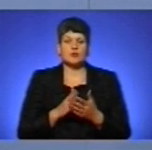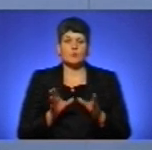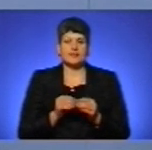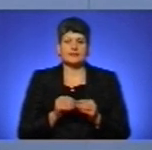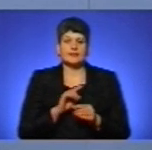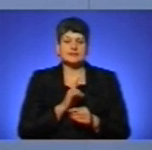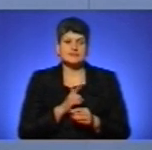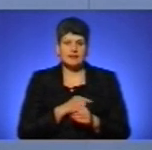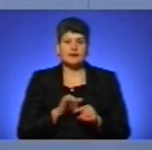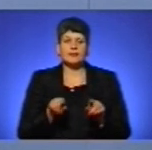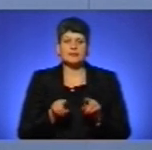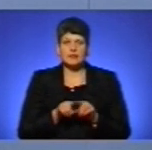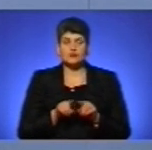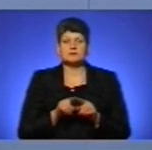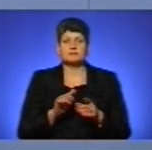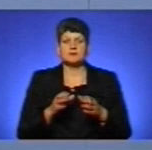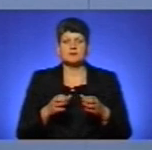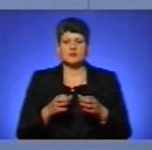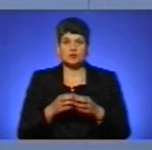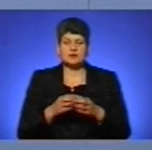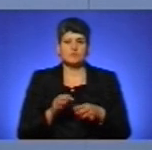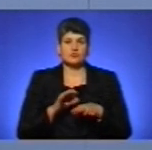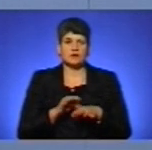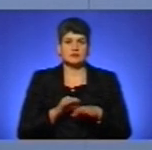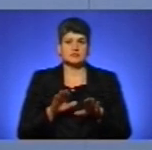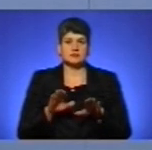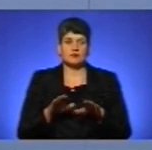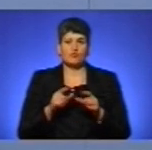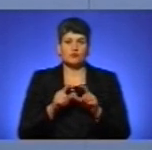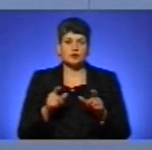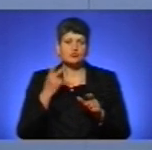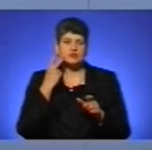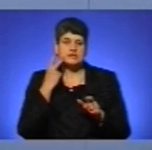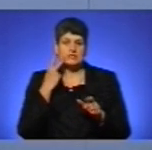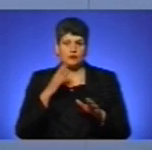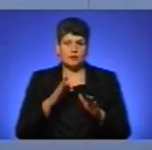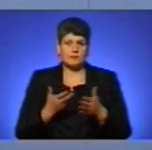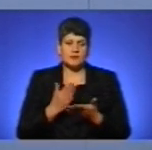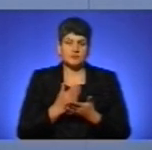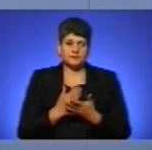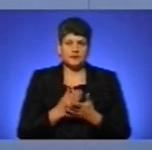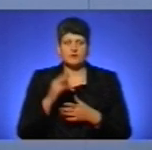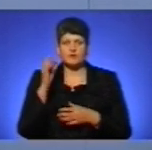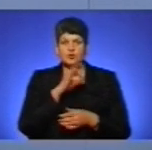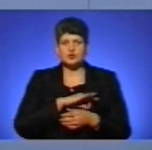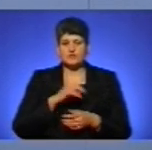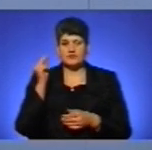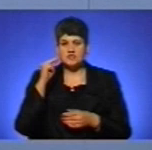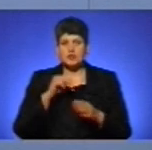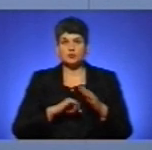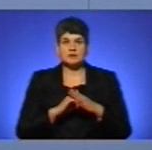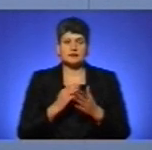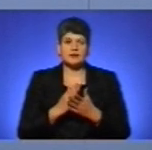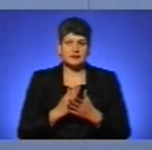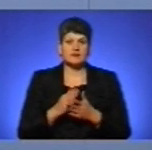і з тими підроздіями, які знаходяться в пункті постійної дислокації, використовуючи навчальну матеріальну базу, яка є в нас в навчальному